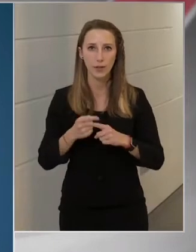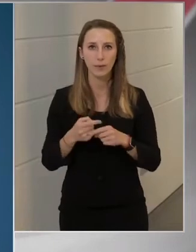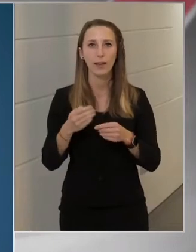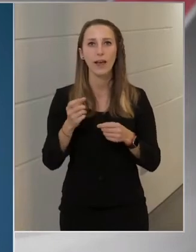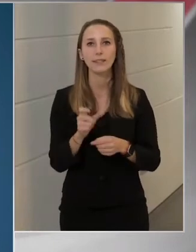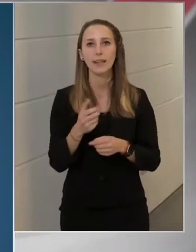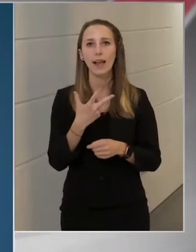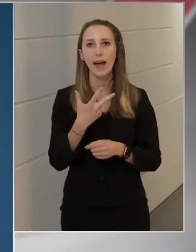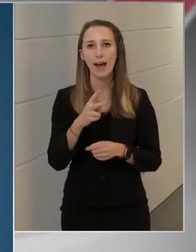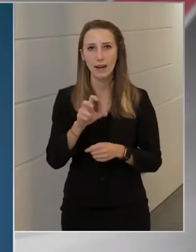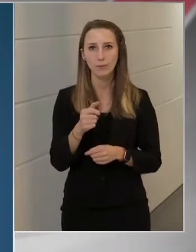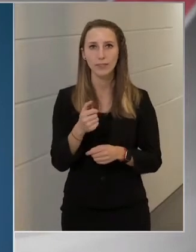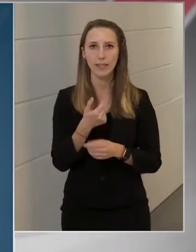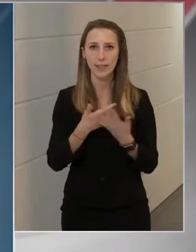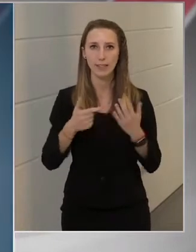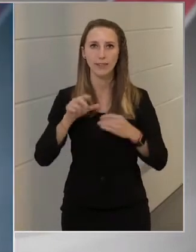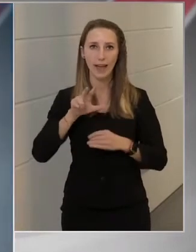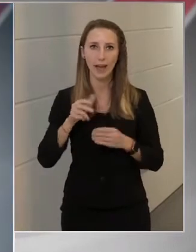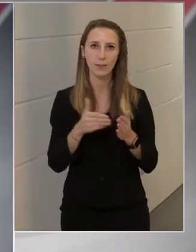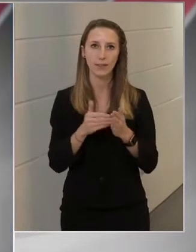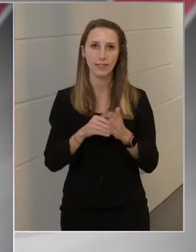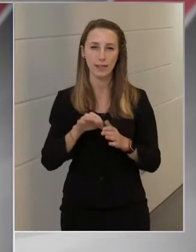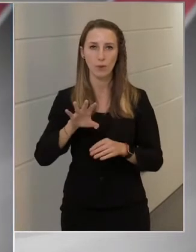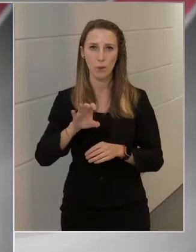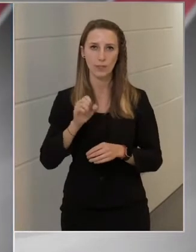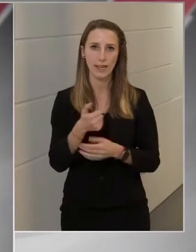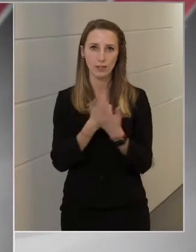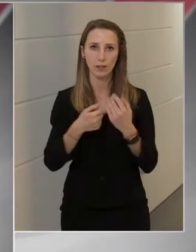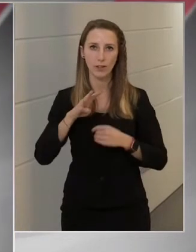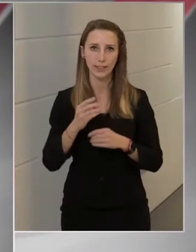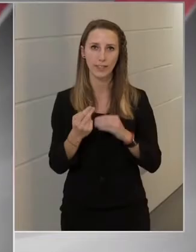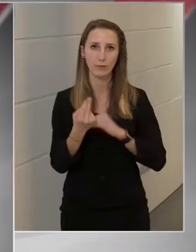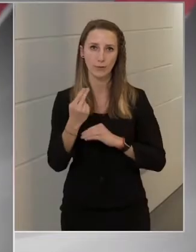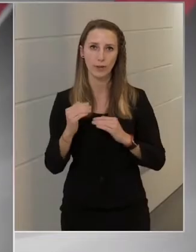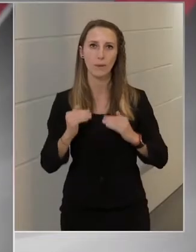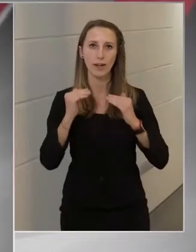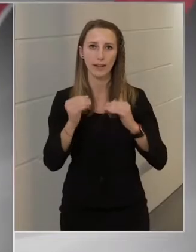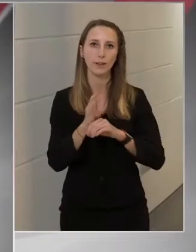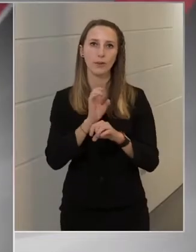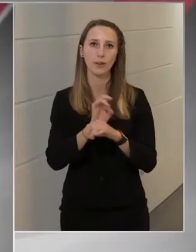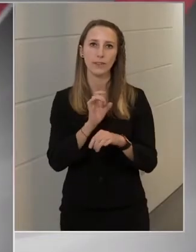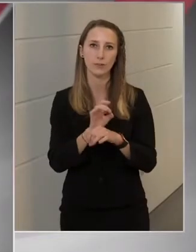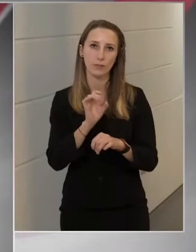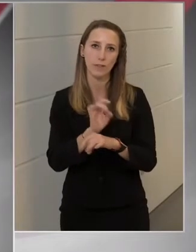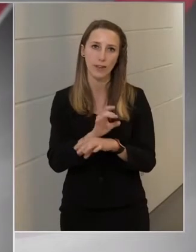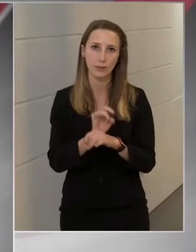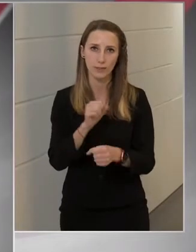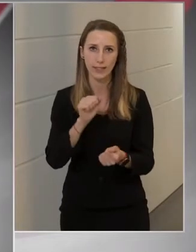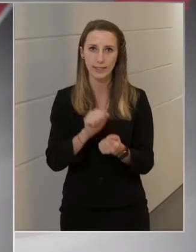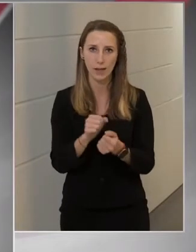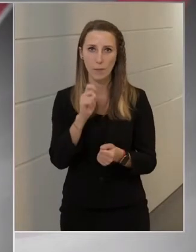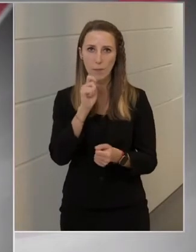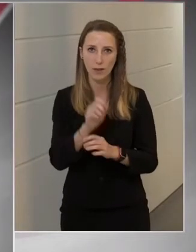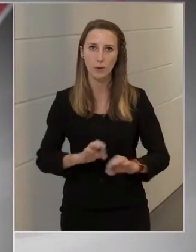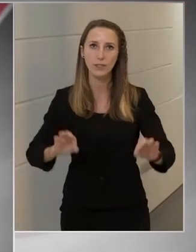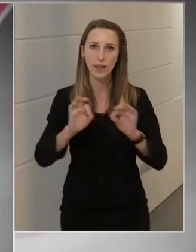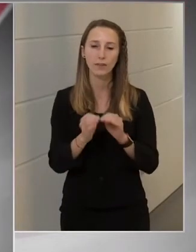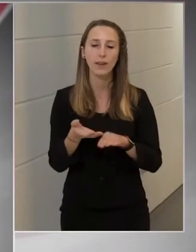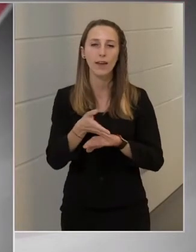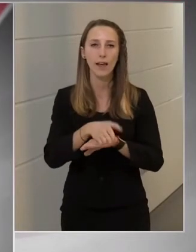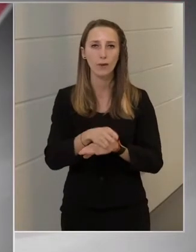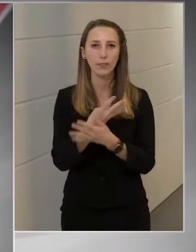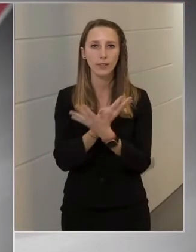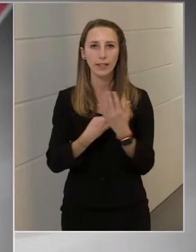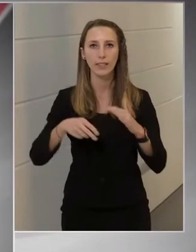373.564 főre emelkedett a koronavírus fertőzöttek száma Magyarországon. Elhúnyt